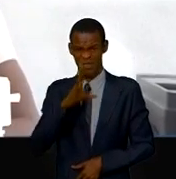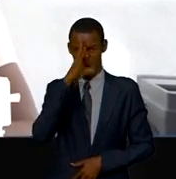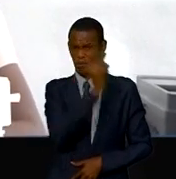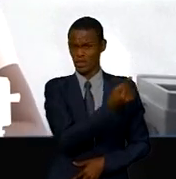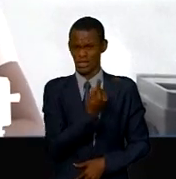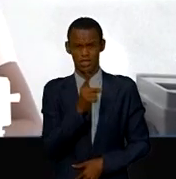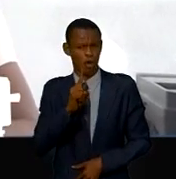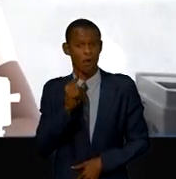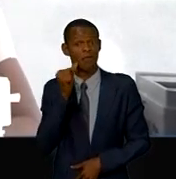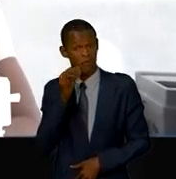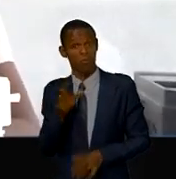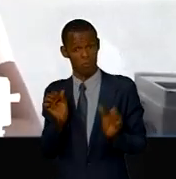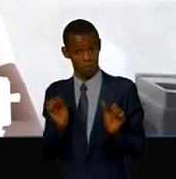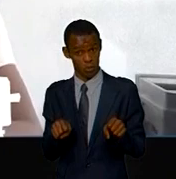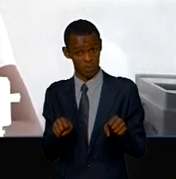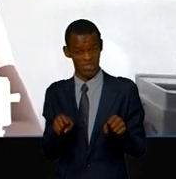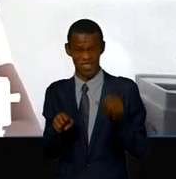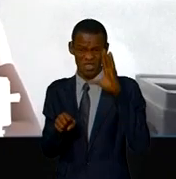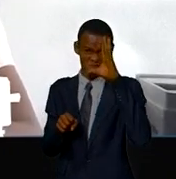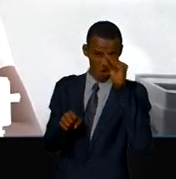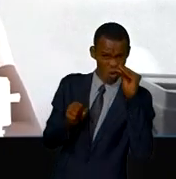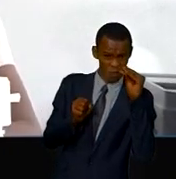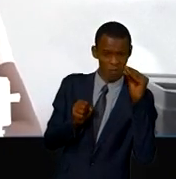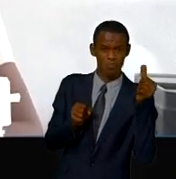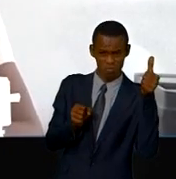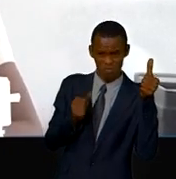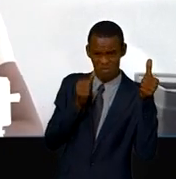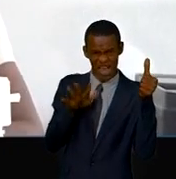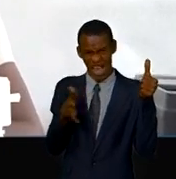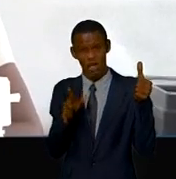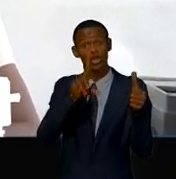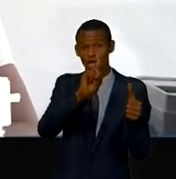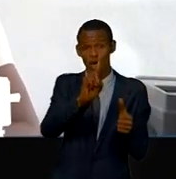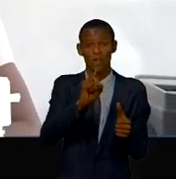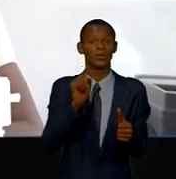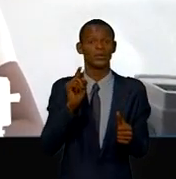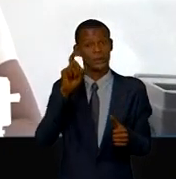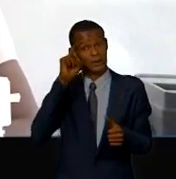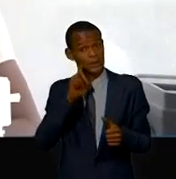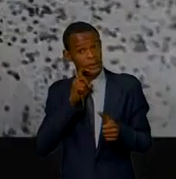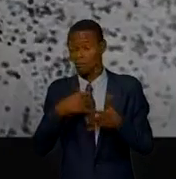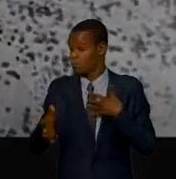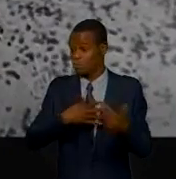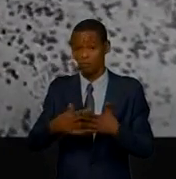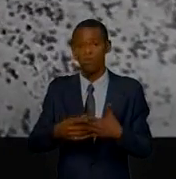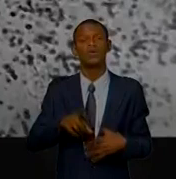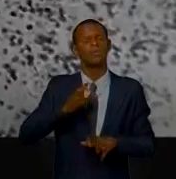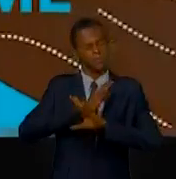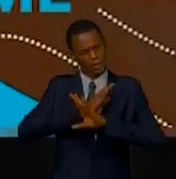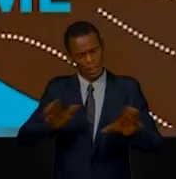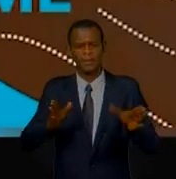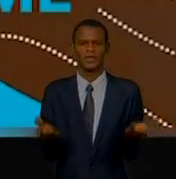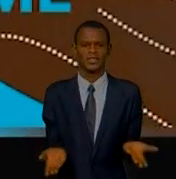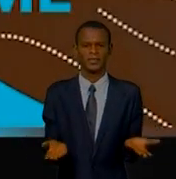mais c'est la compétence qui prime et il faut savoir allier douceur mais également sévérité. La Covid-19